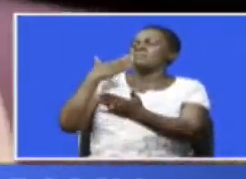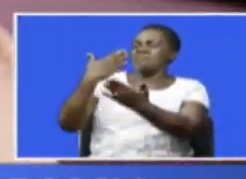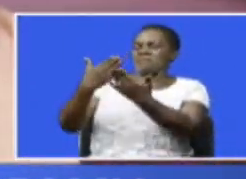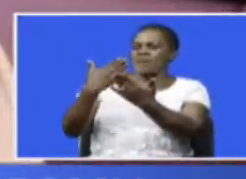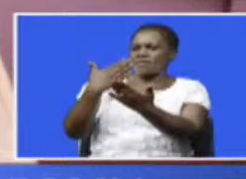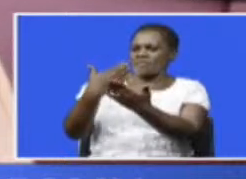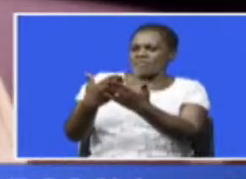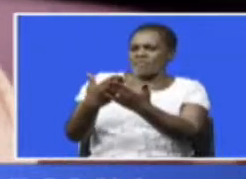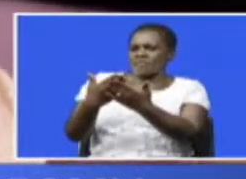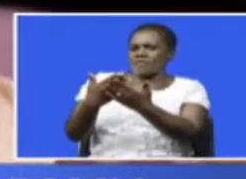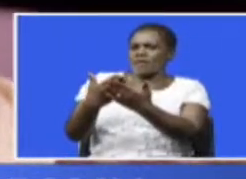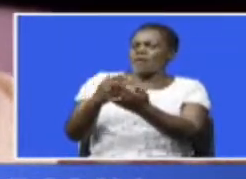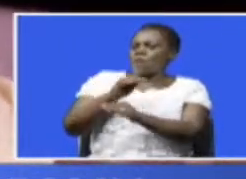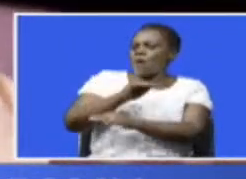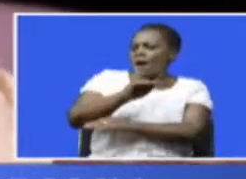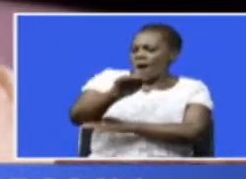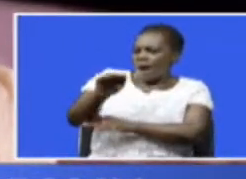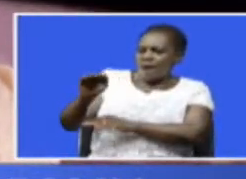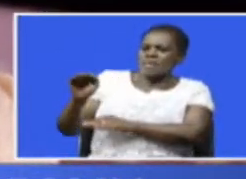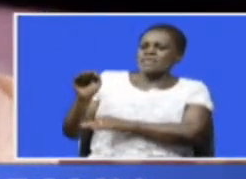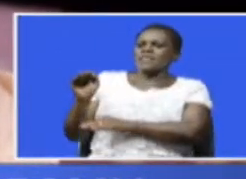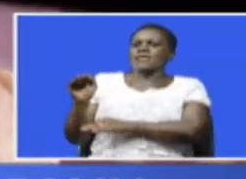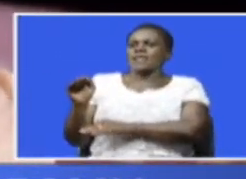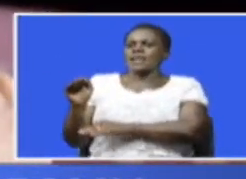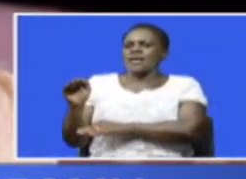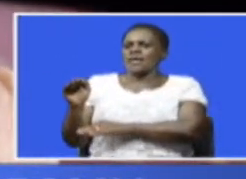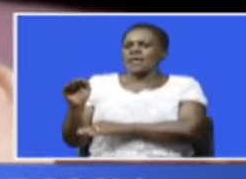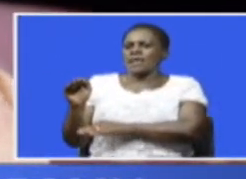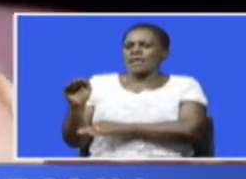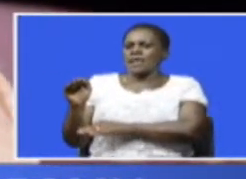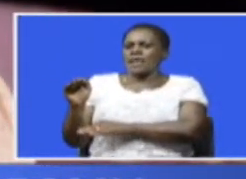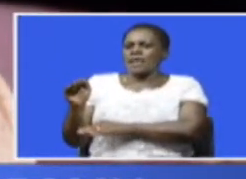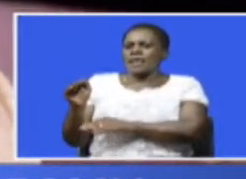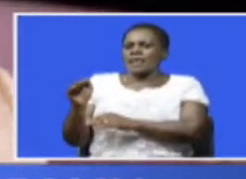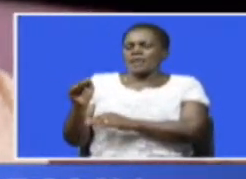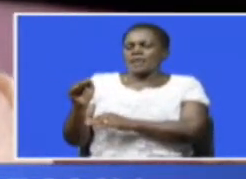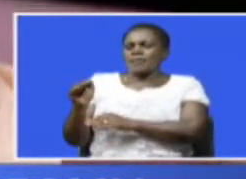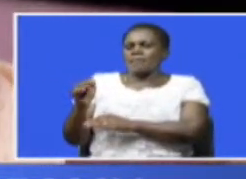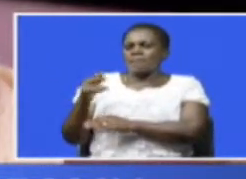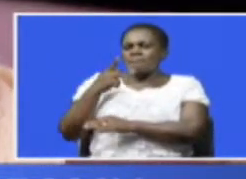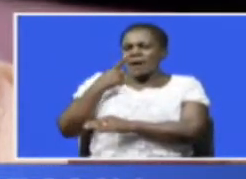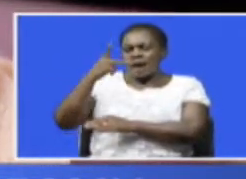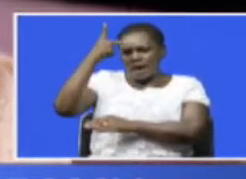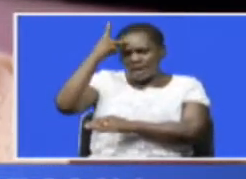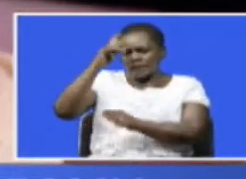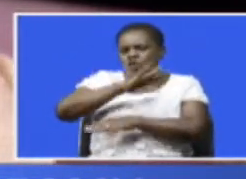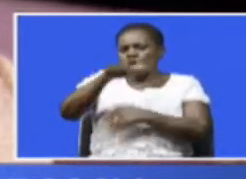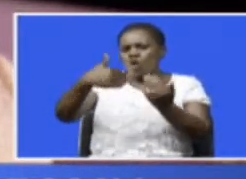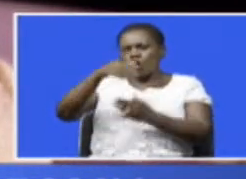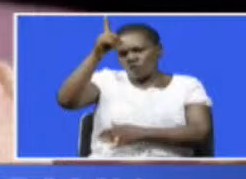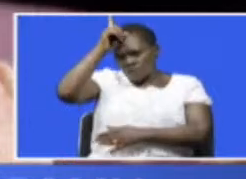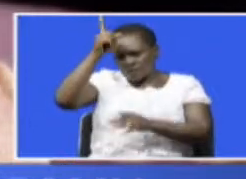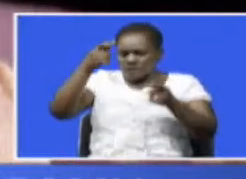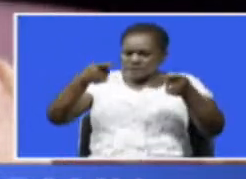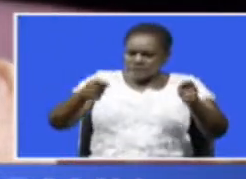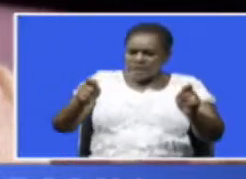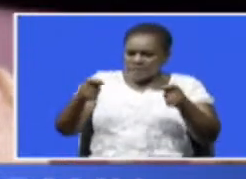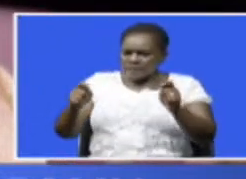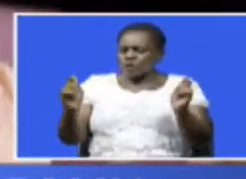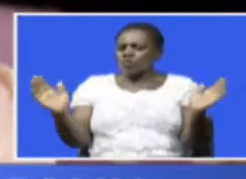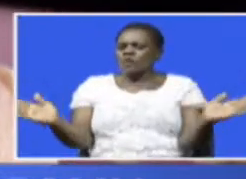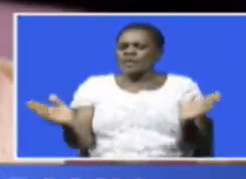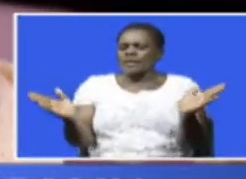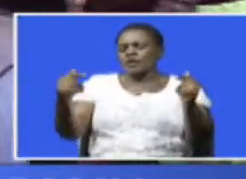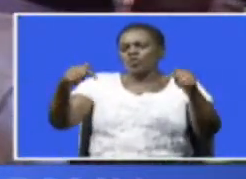nataka kutoa wito kwa wakuko tambaye wako mashinani tumejaribu kuwasi